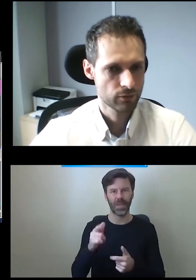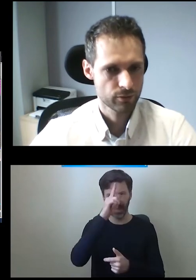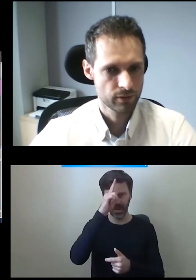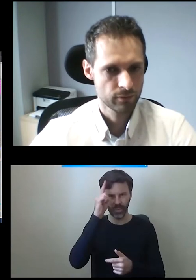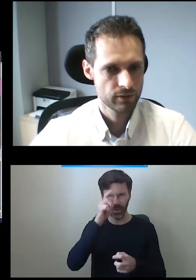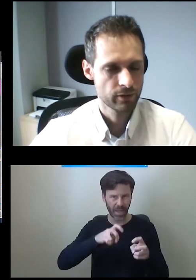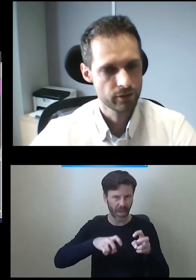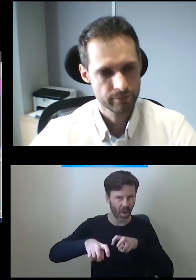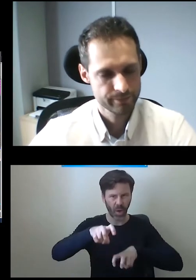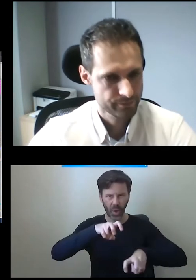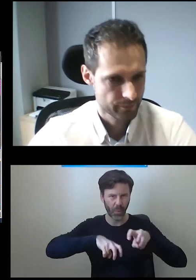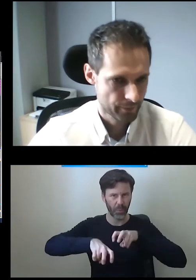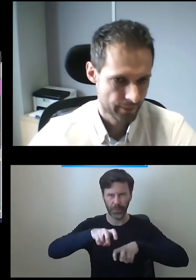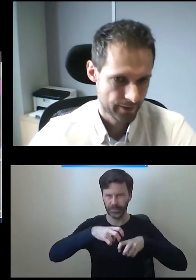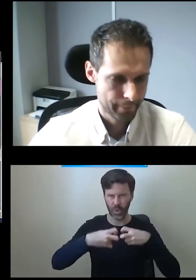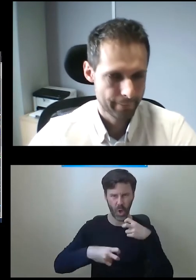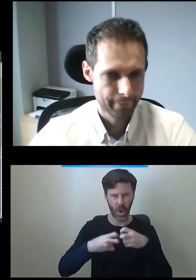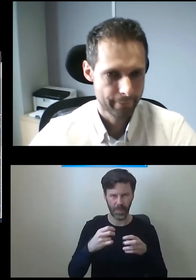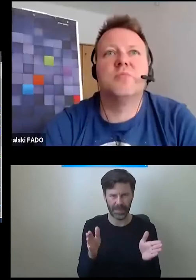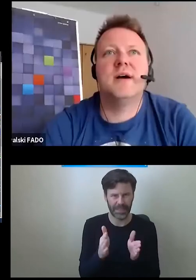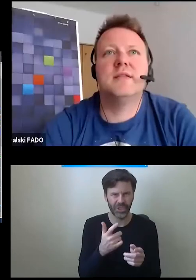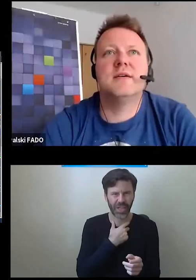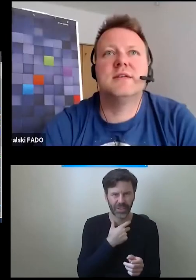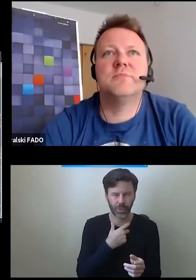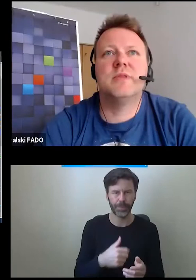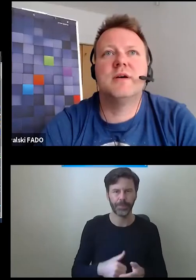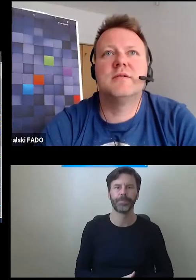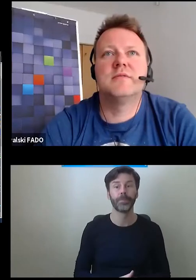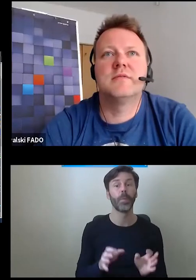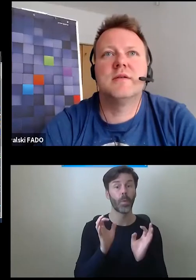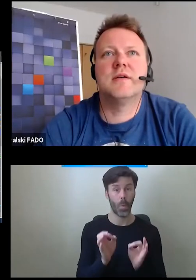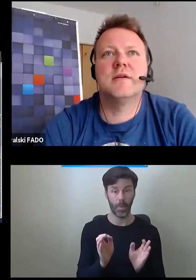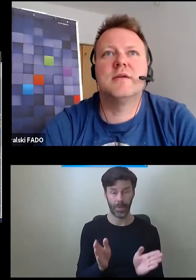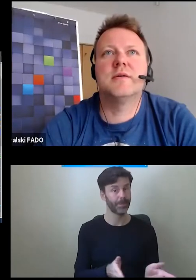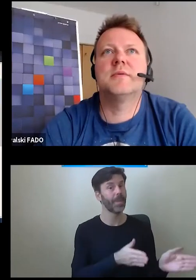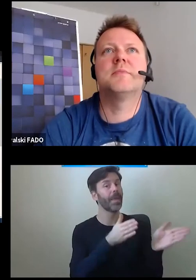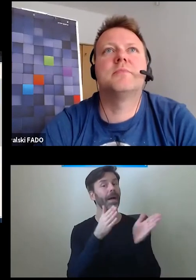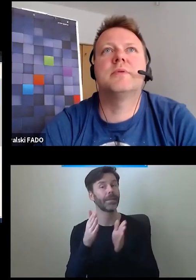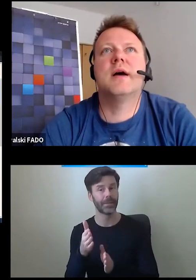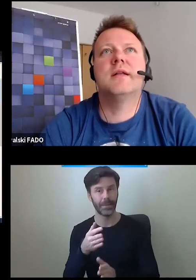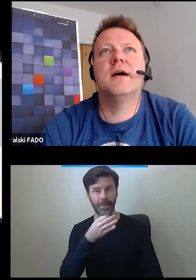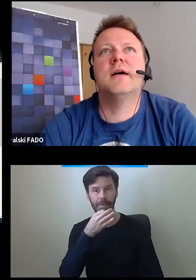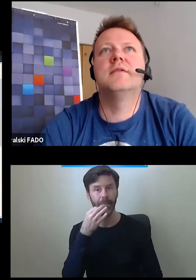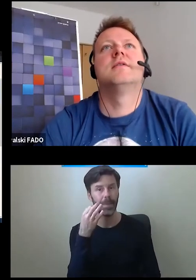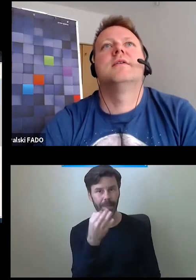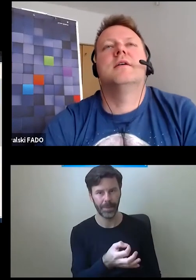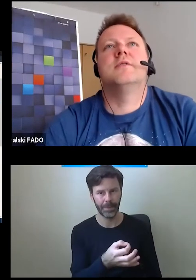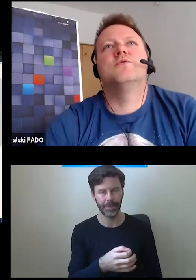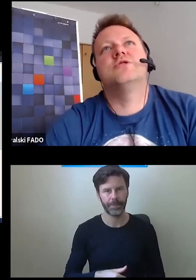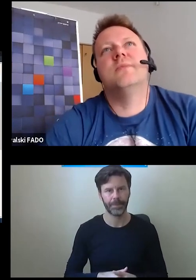schodową akurat w tym rejonie. Dobra, następne pytania.